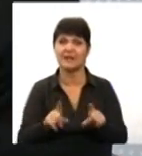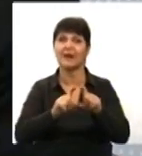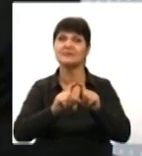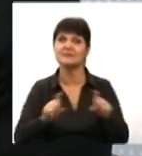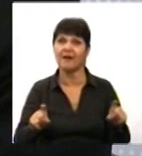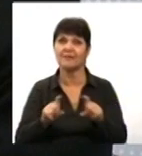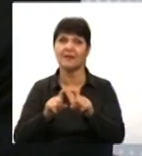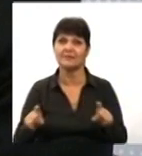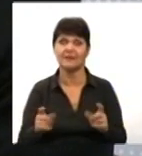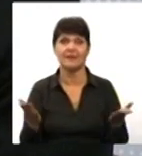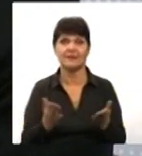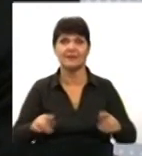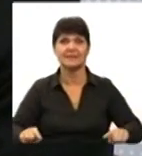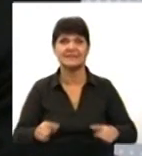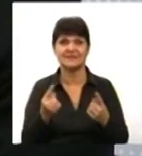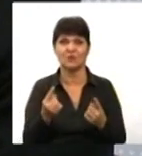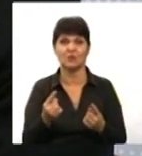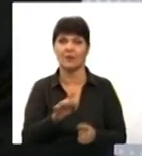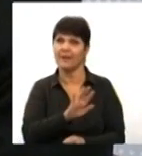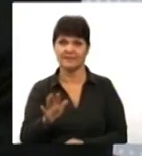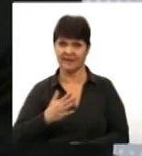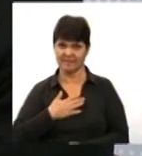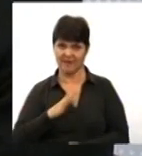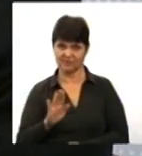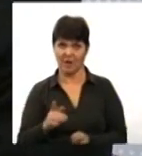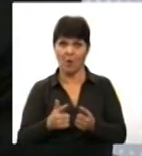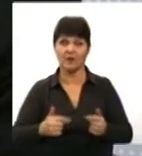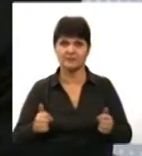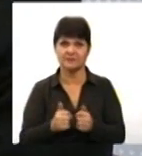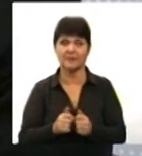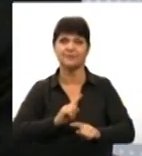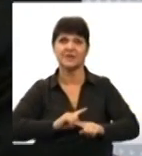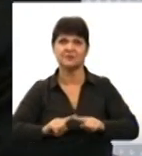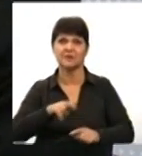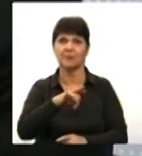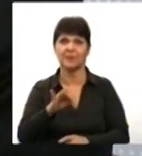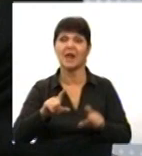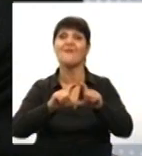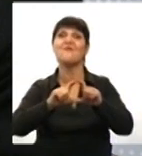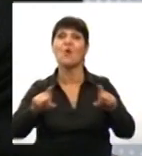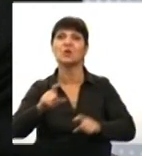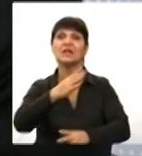які створені, правда, не при нашій організації, а, швидше, при фонді інвалідів,